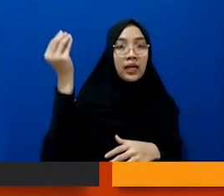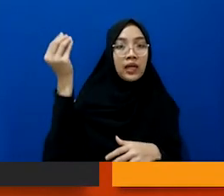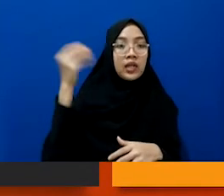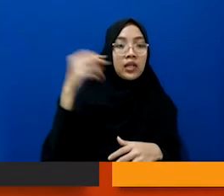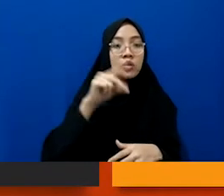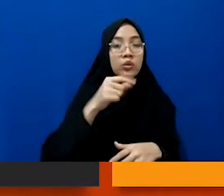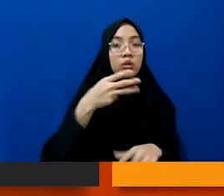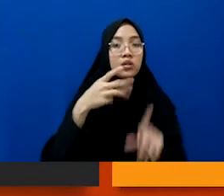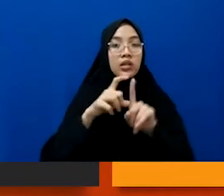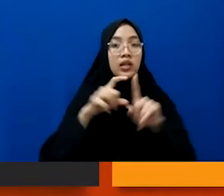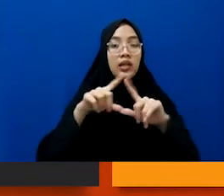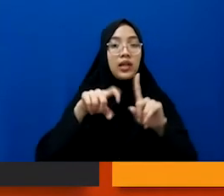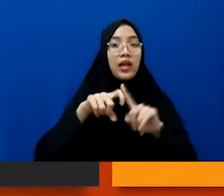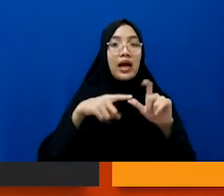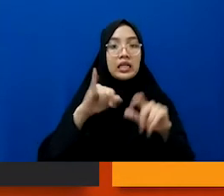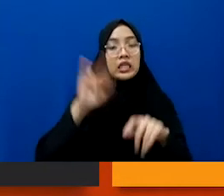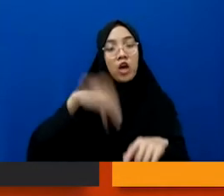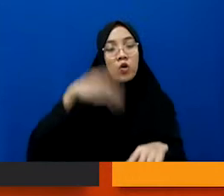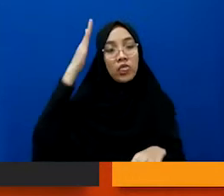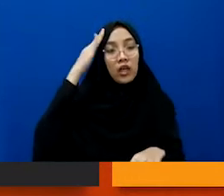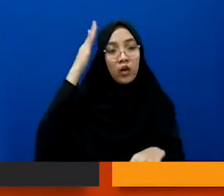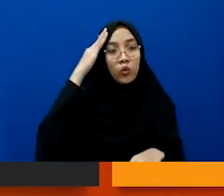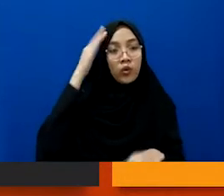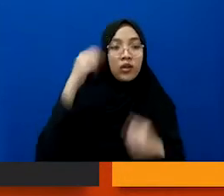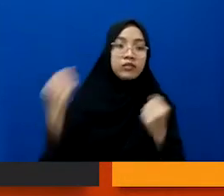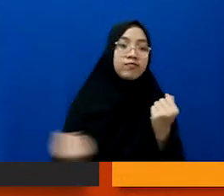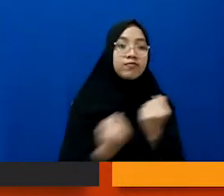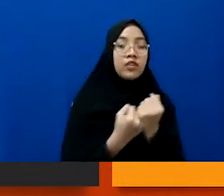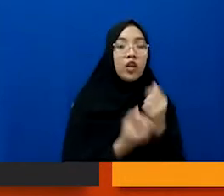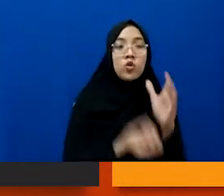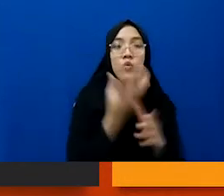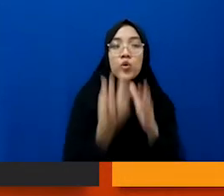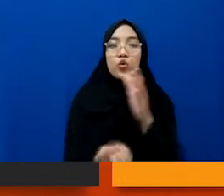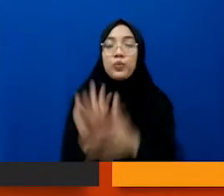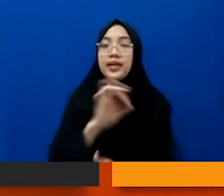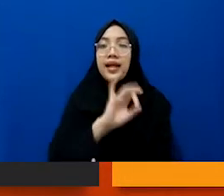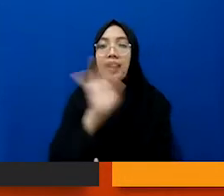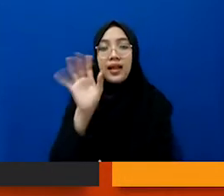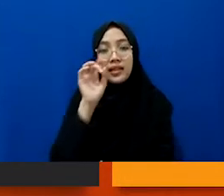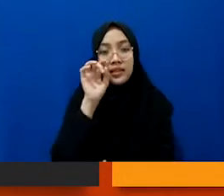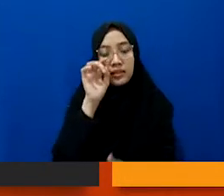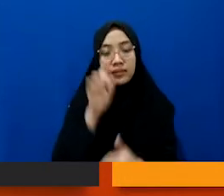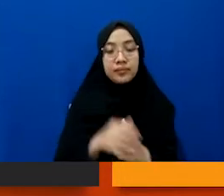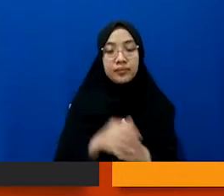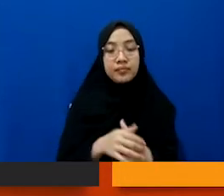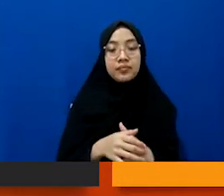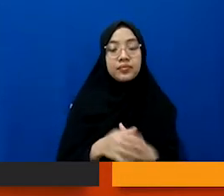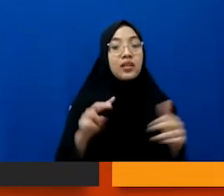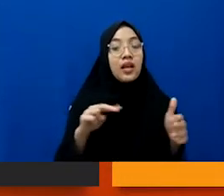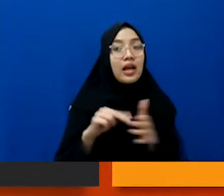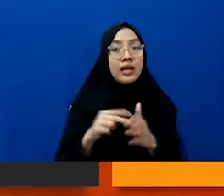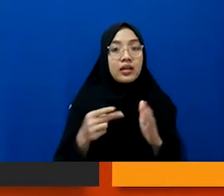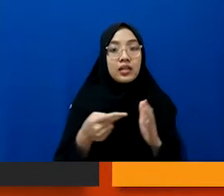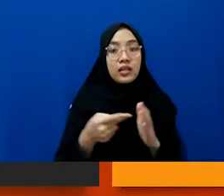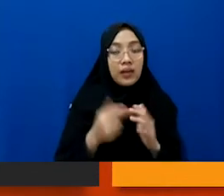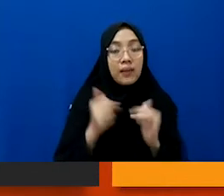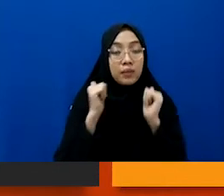harus tahu kemudian juga didukung dua sumber yang lain yang tidak berhubungan artinya bahwa memang